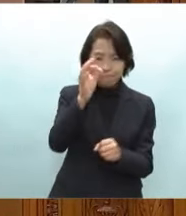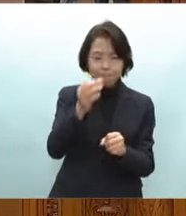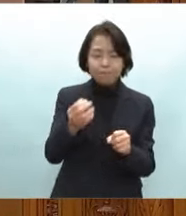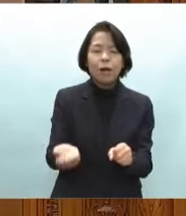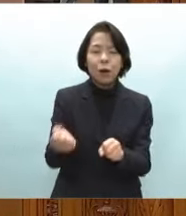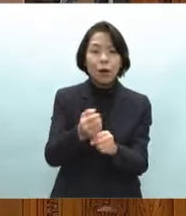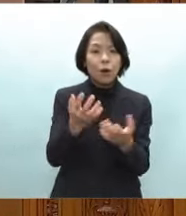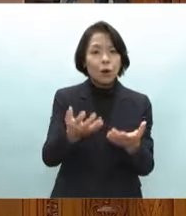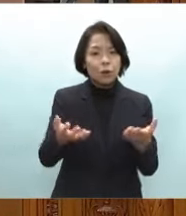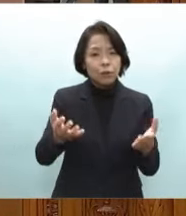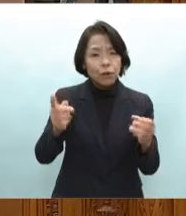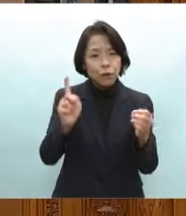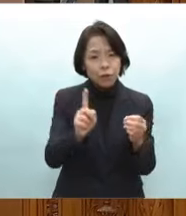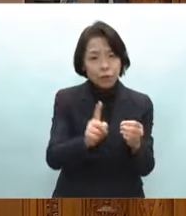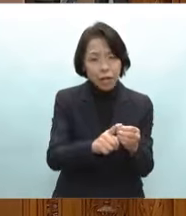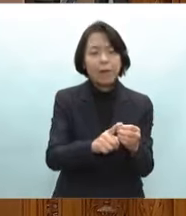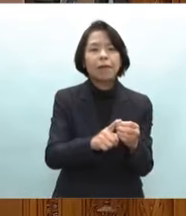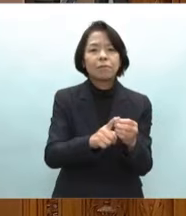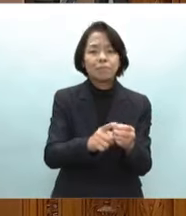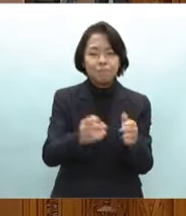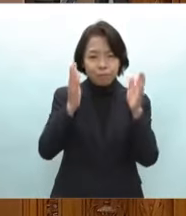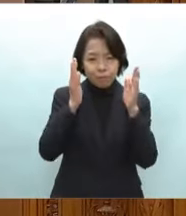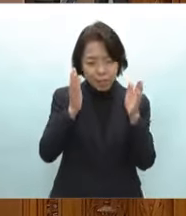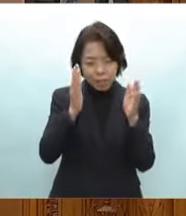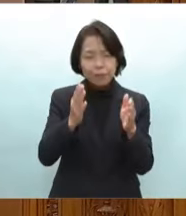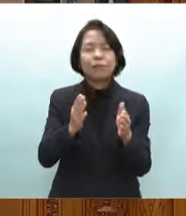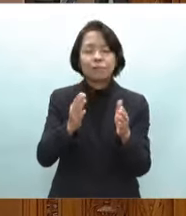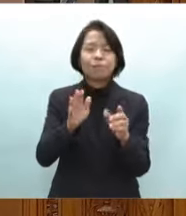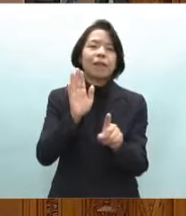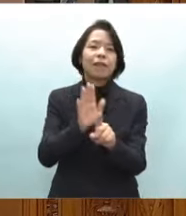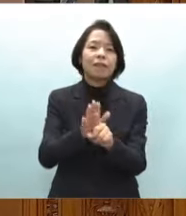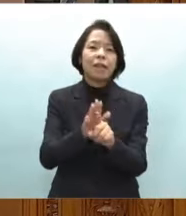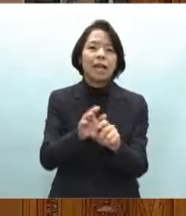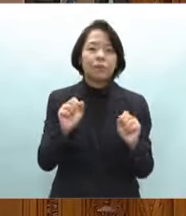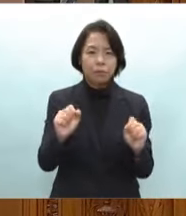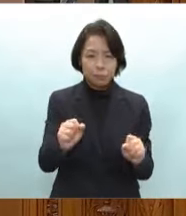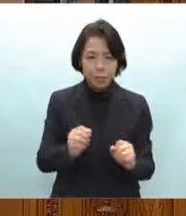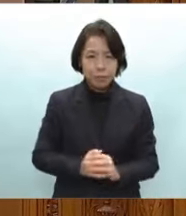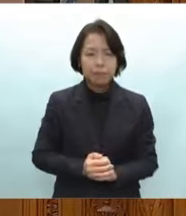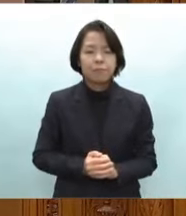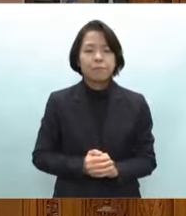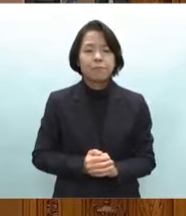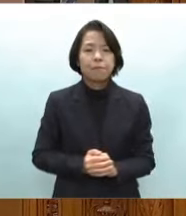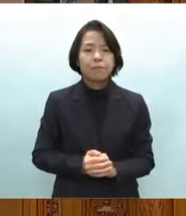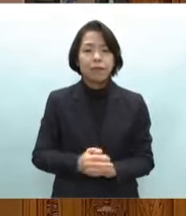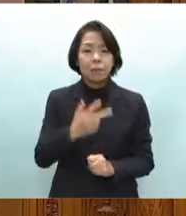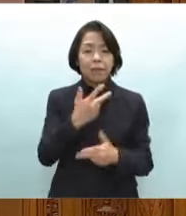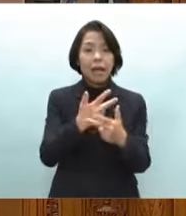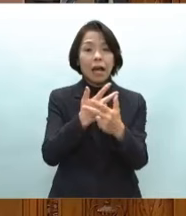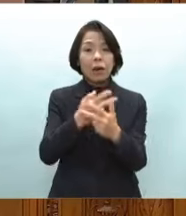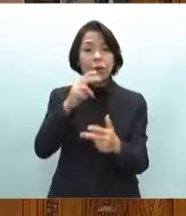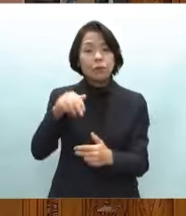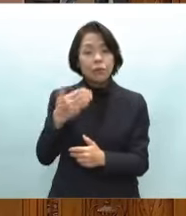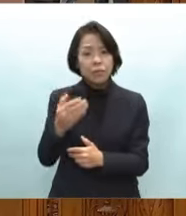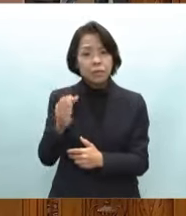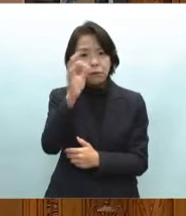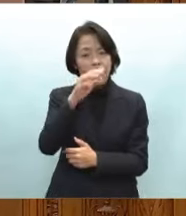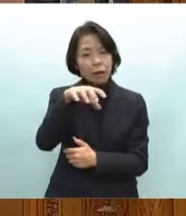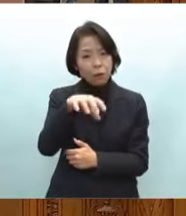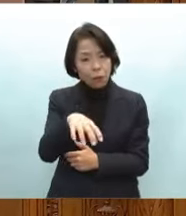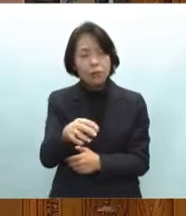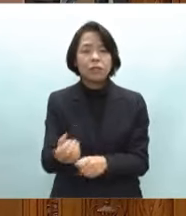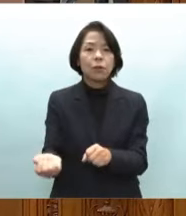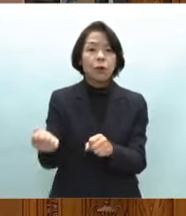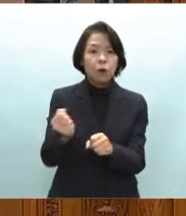その復興再生を全力で支援をしてまいりますそして北陸の観光地の復興及